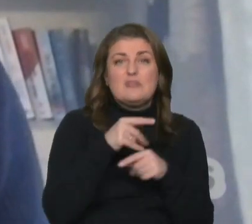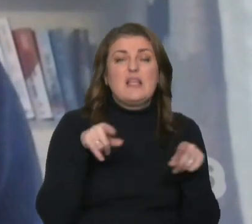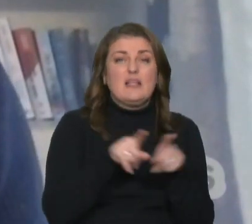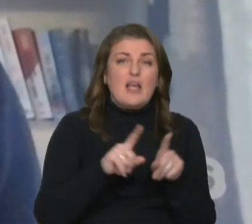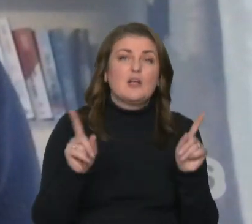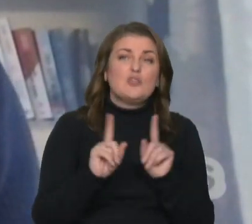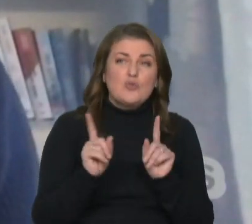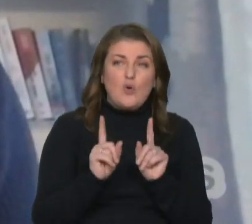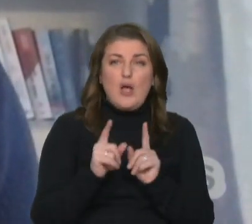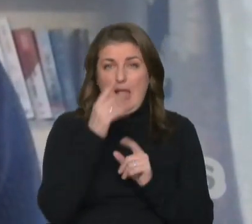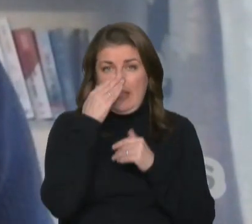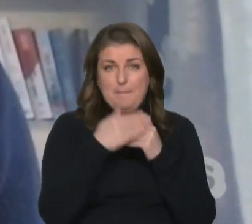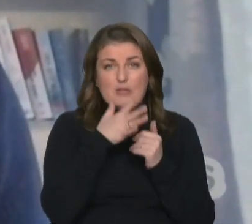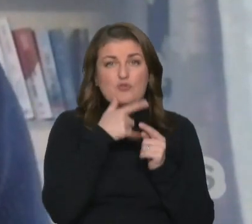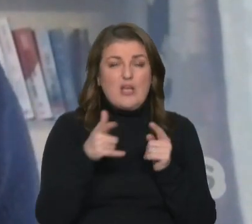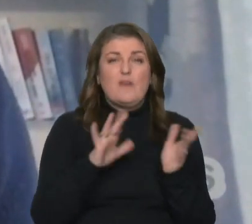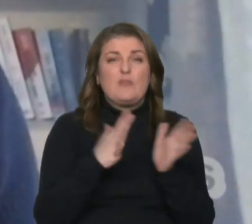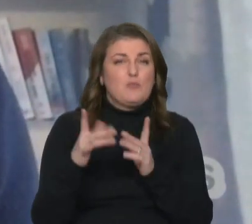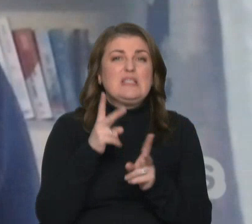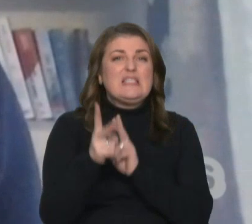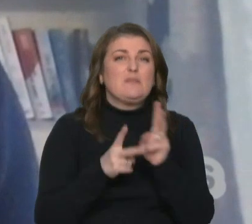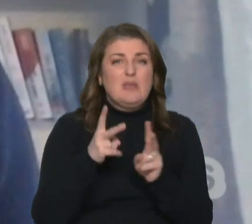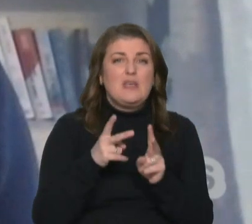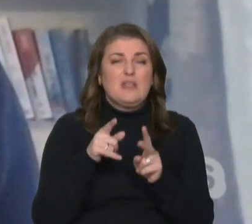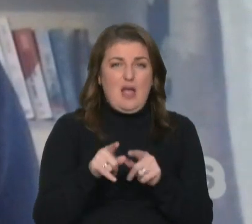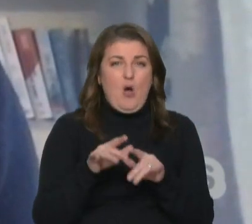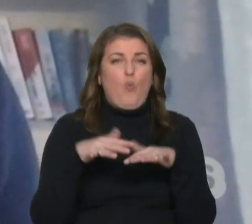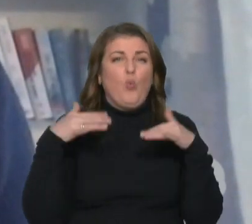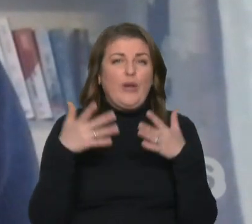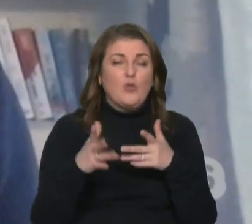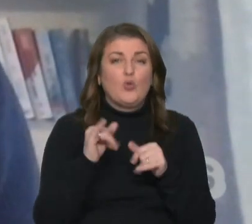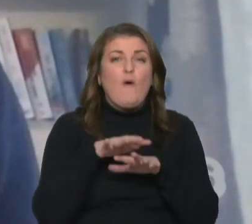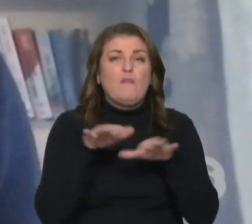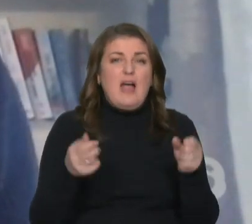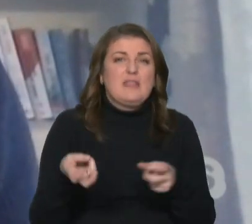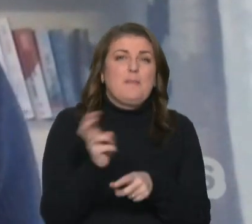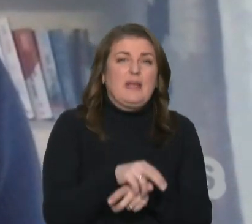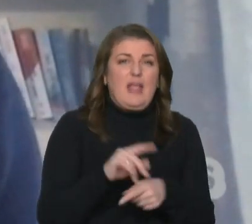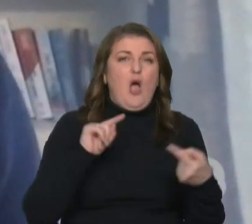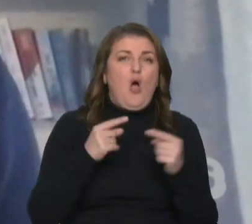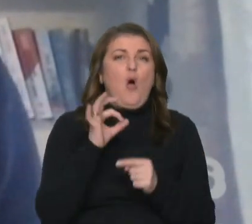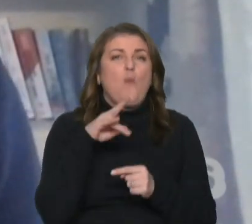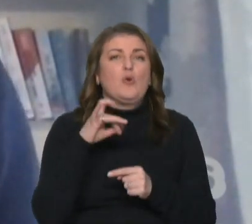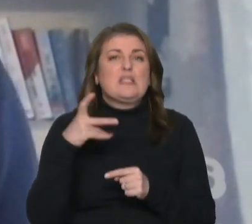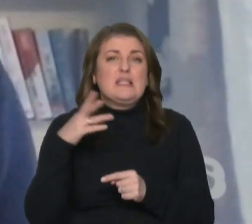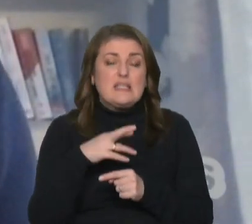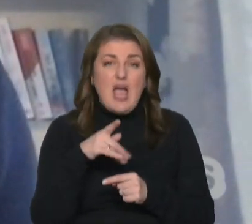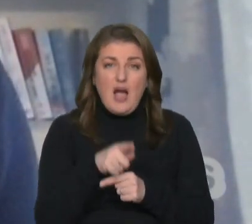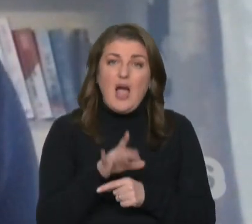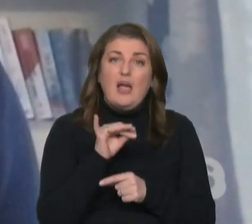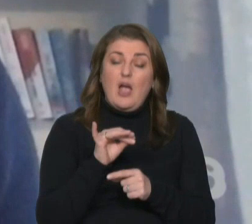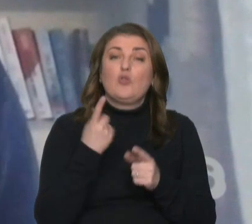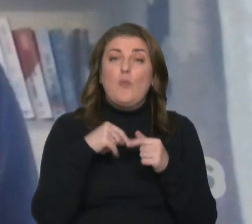що найближчим часом відбудеться зміна уряду і до влади прийде опозиція. Тому уряд